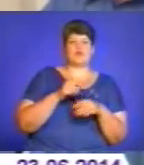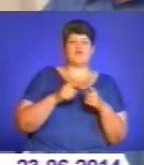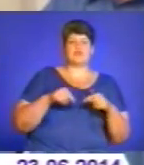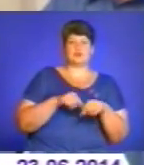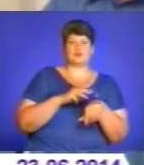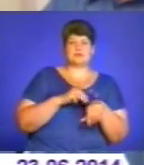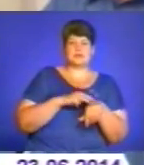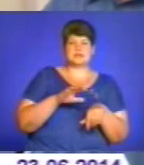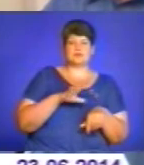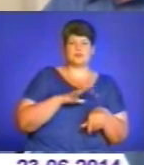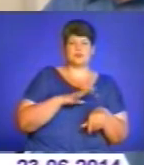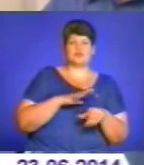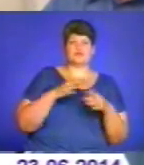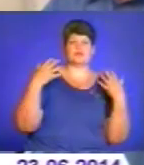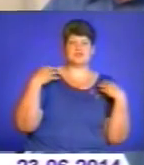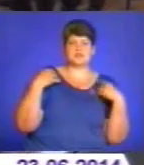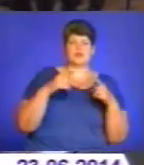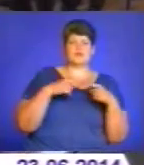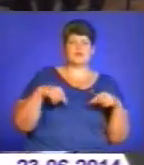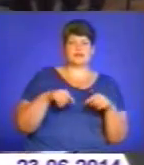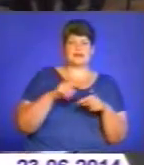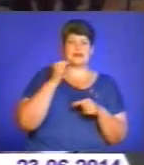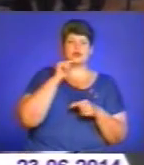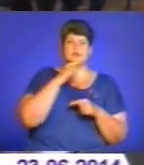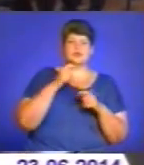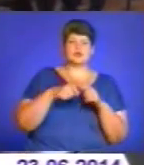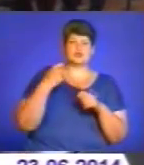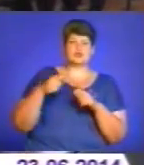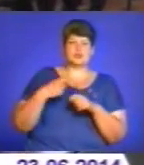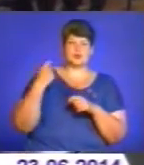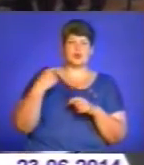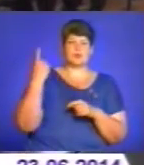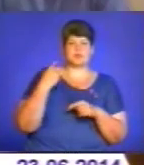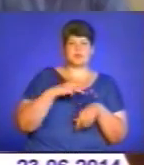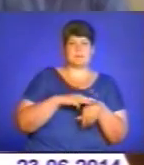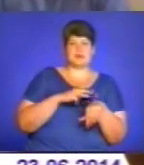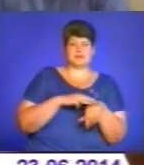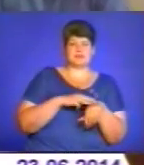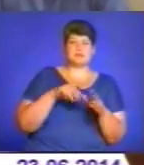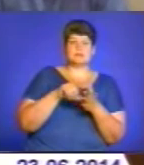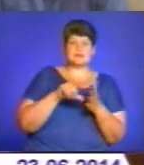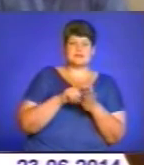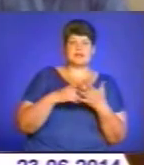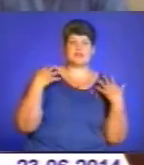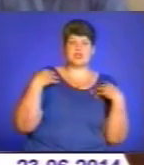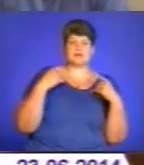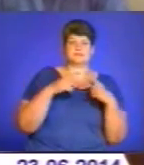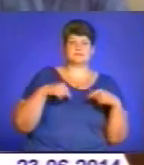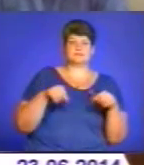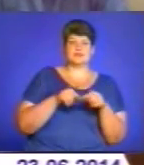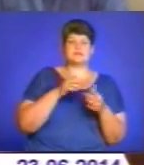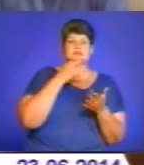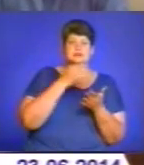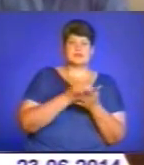призначення обіймав посаду начальника одного з відділів управління боротьби з економічною злочинністю обласної міліції. Представляючи начальника підрозділу, Василь Облещук